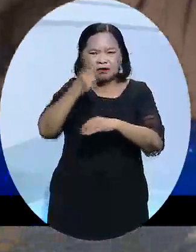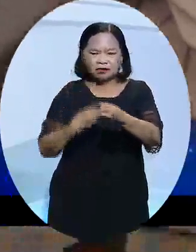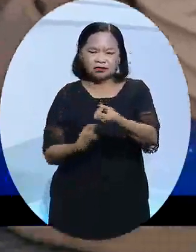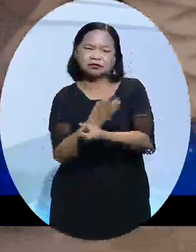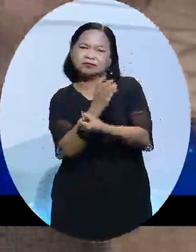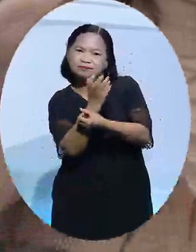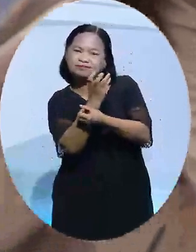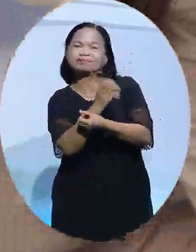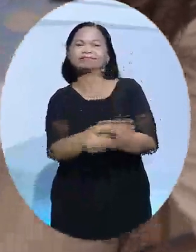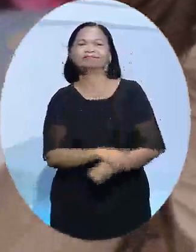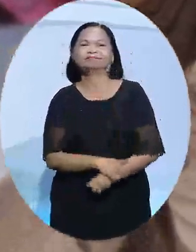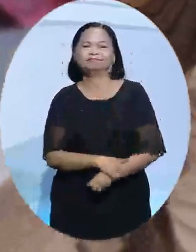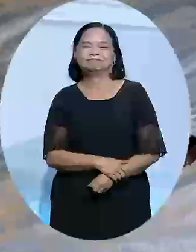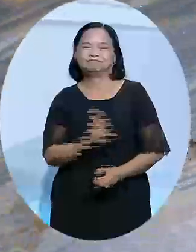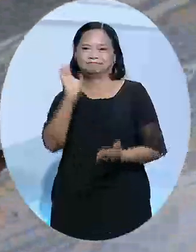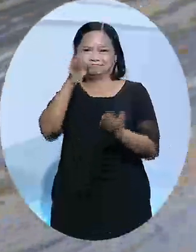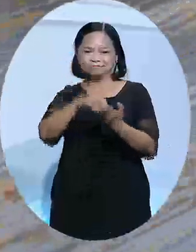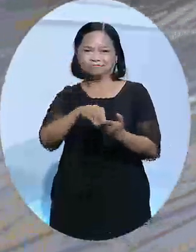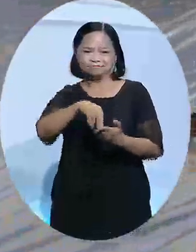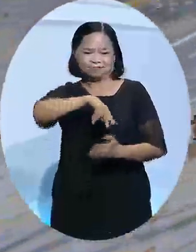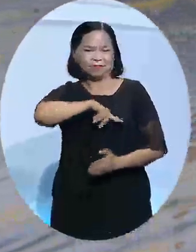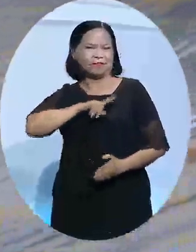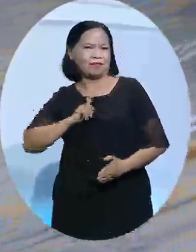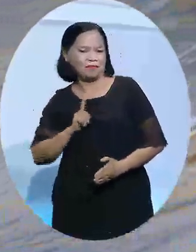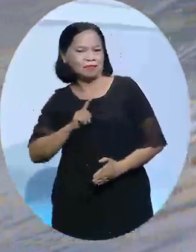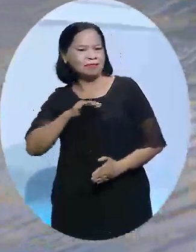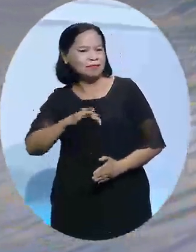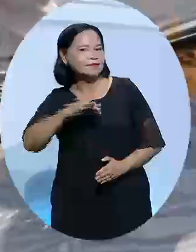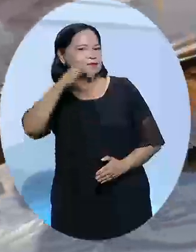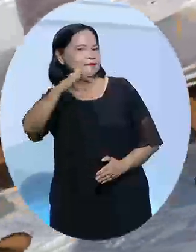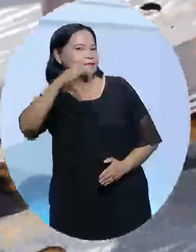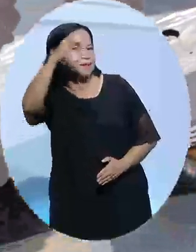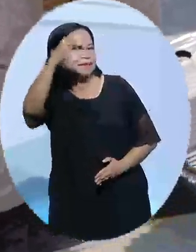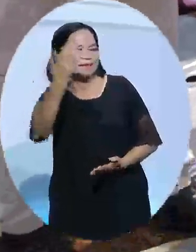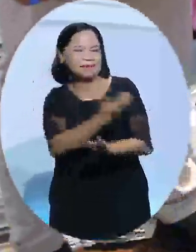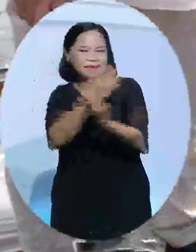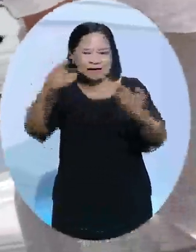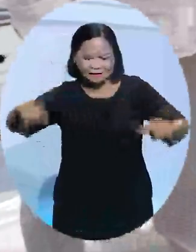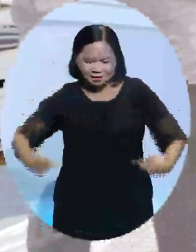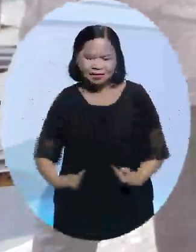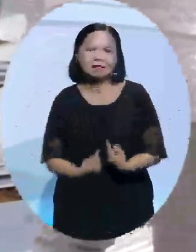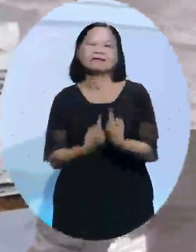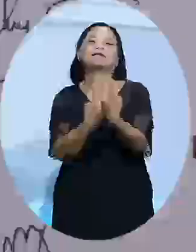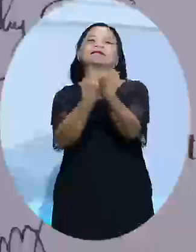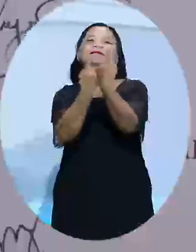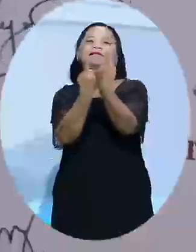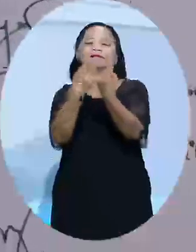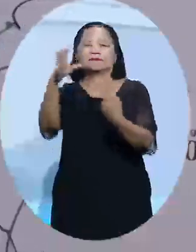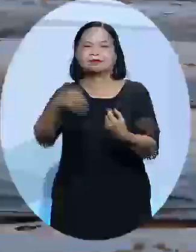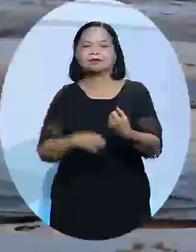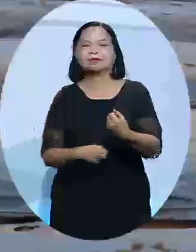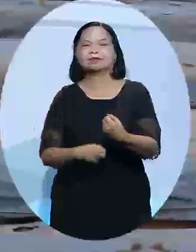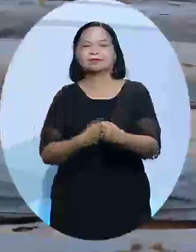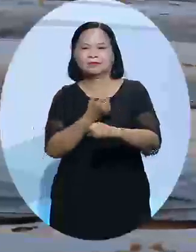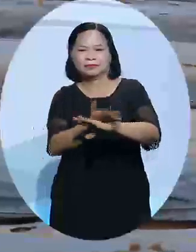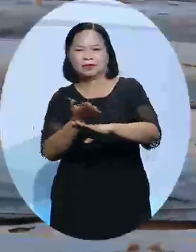sang nước này. Đồng thời, đây là cơ hội để nông dân Việt Nam từng bước thay đổi được định hướng canh tác để chính người Việt cũng sử dụng được nông sản tiêu